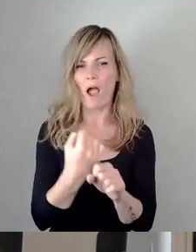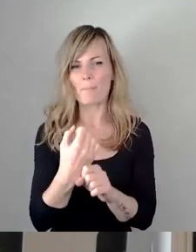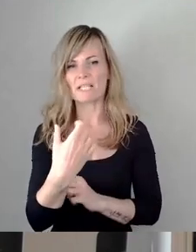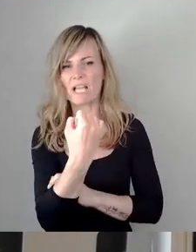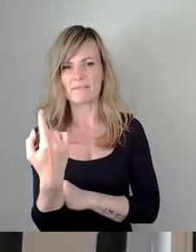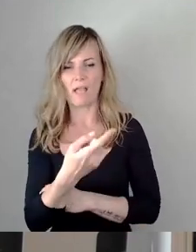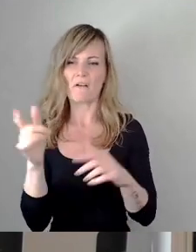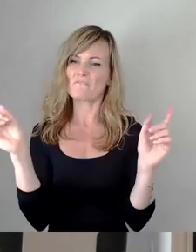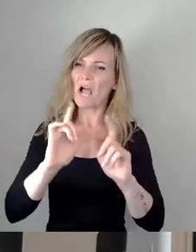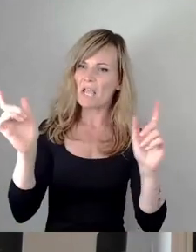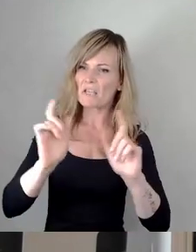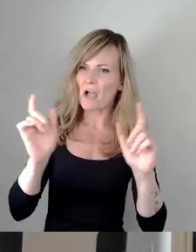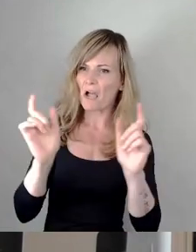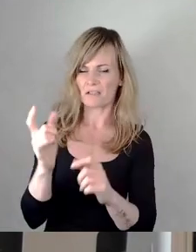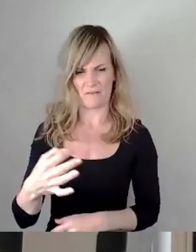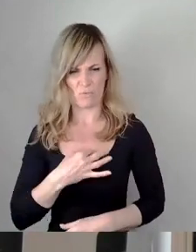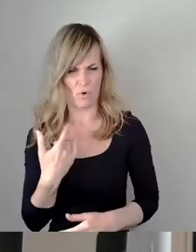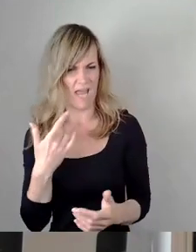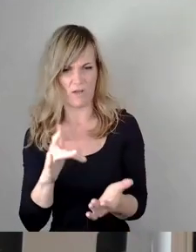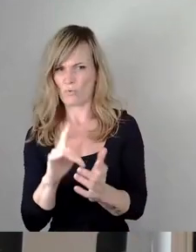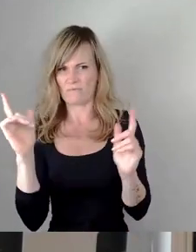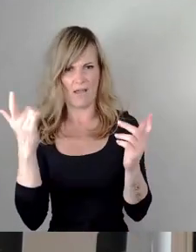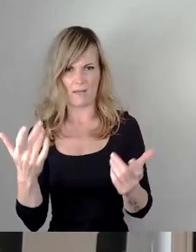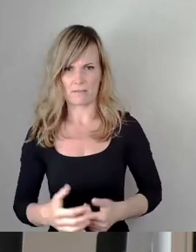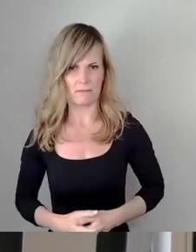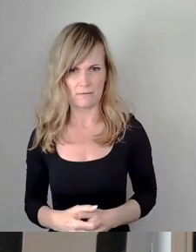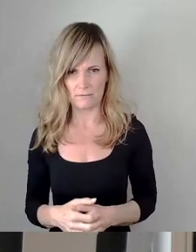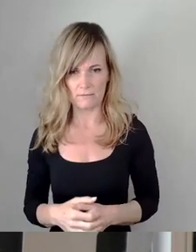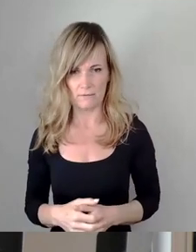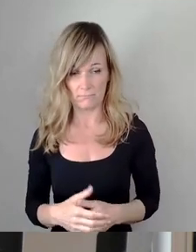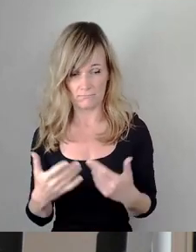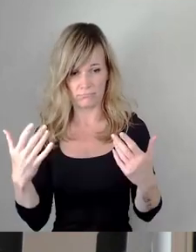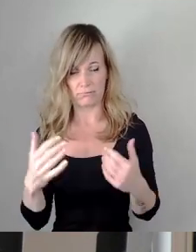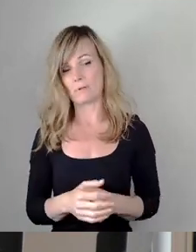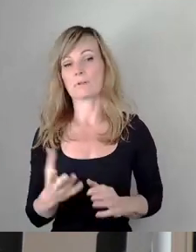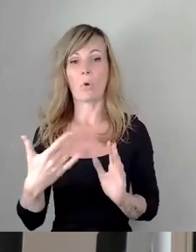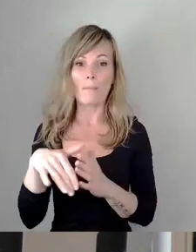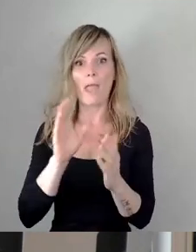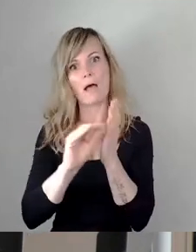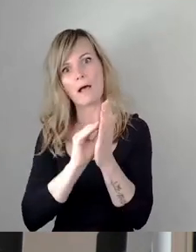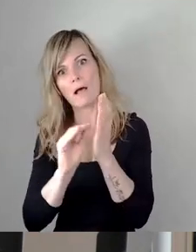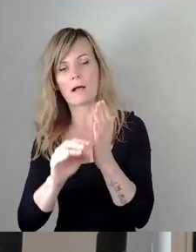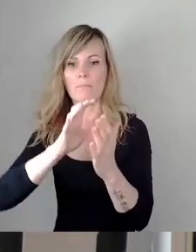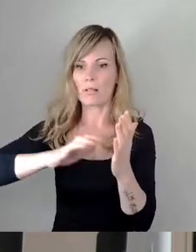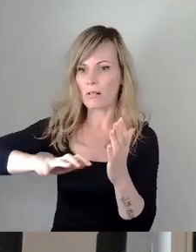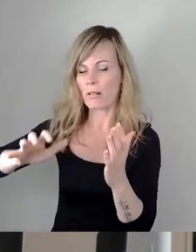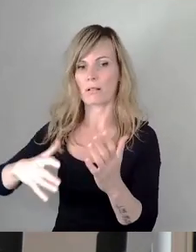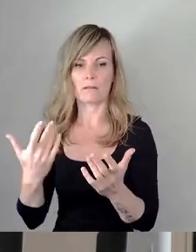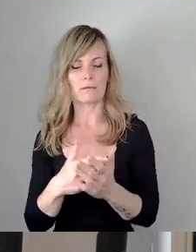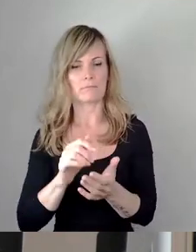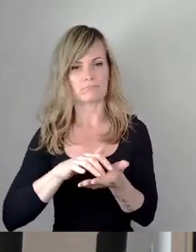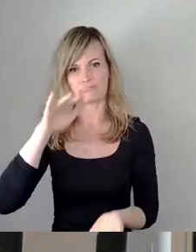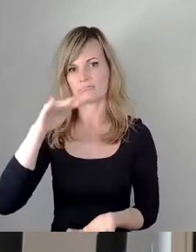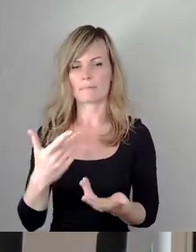für mich kein Grund zu feiern. Das ist eher ein Sachen für noch mehr Bürokratie. Leute, die irgendetwas machen. Ja, man bekommt